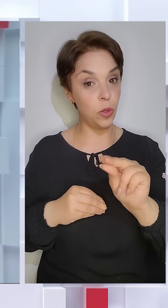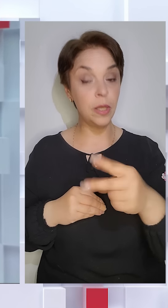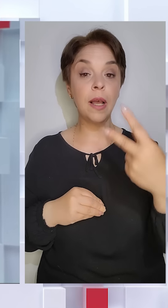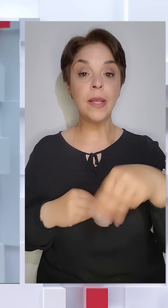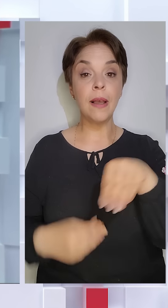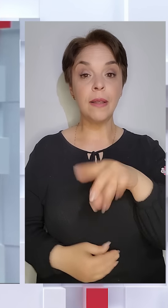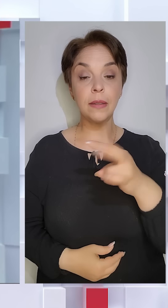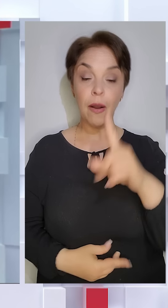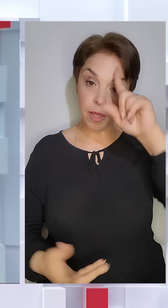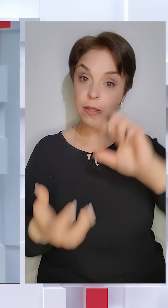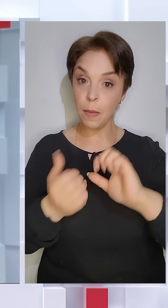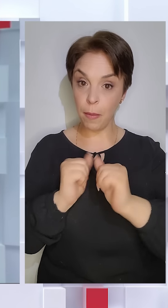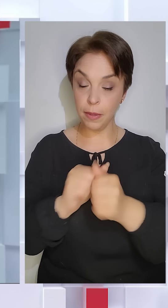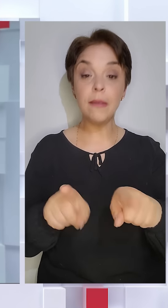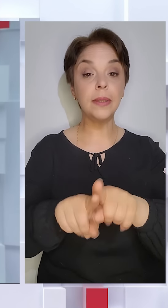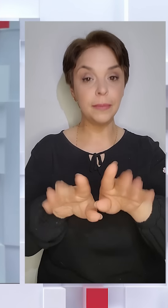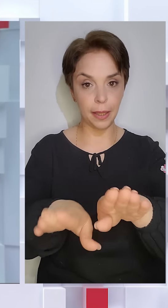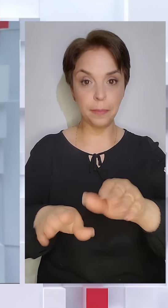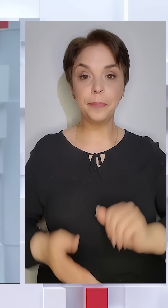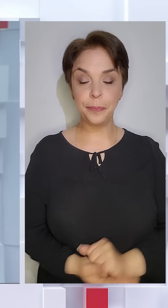20 травня, запам'ятається ось таким.